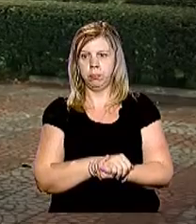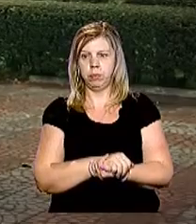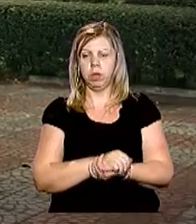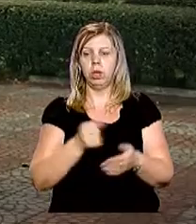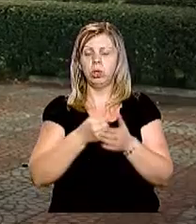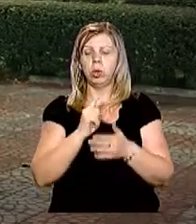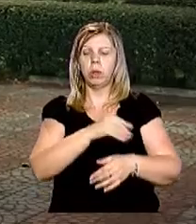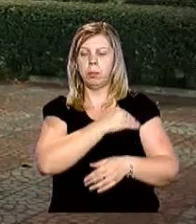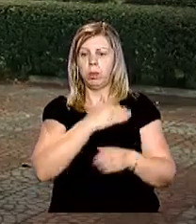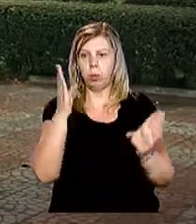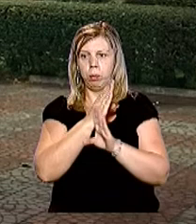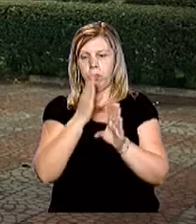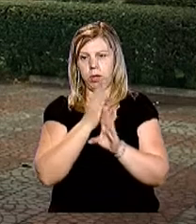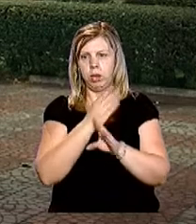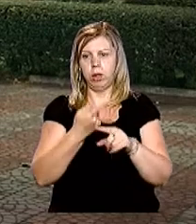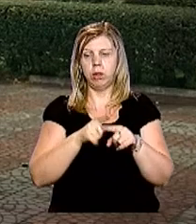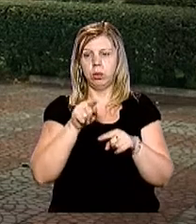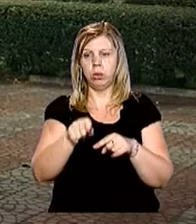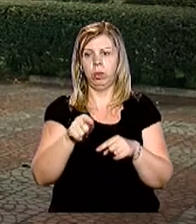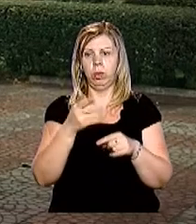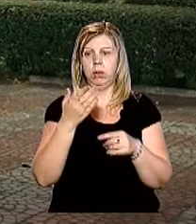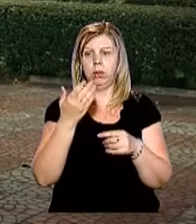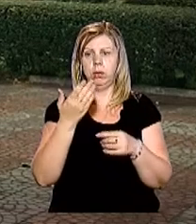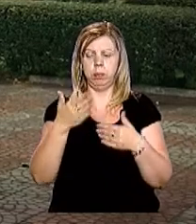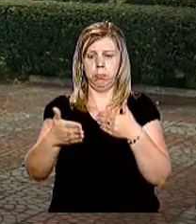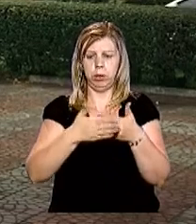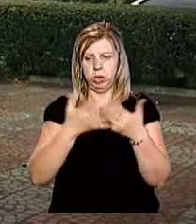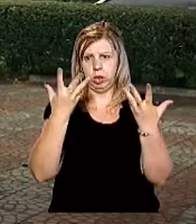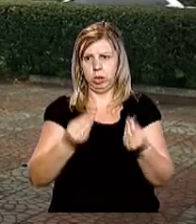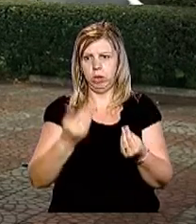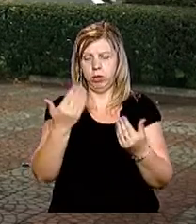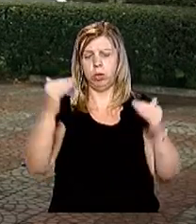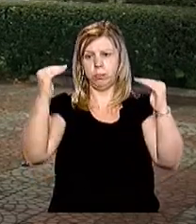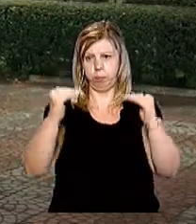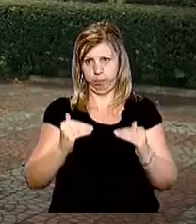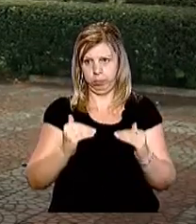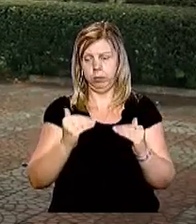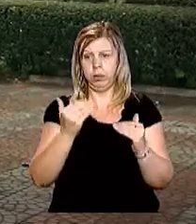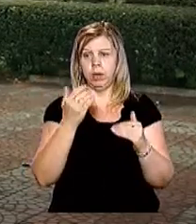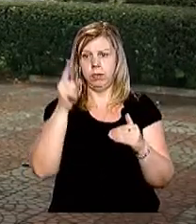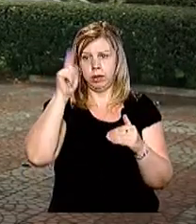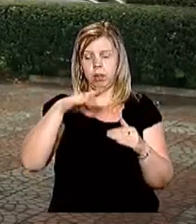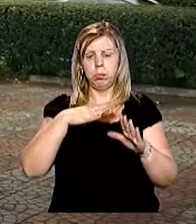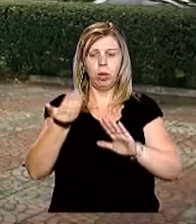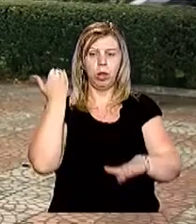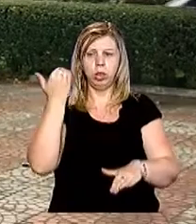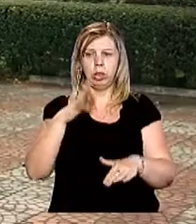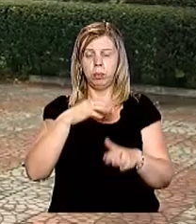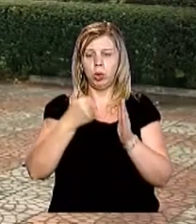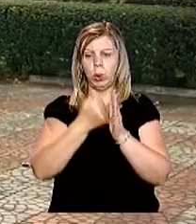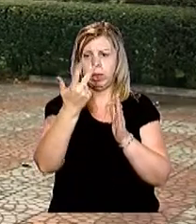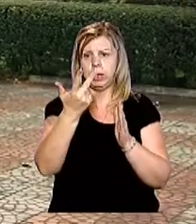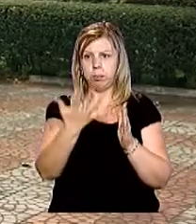Щодо температур повітря, то на кілька найближчих діб тепер вони опустилися. У нас, як ви знаєте, було раніше до